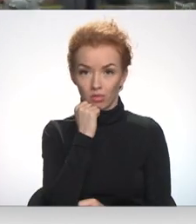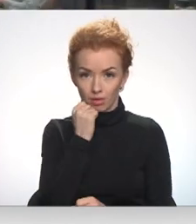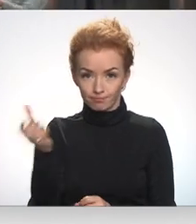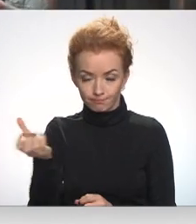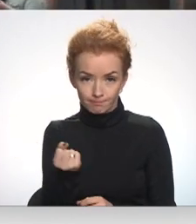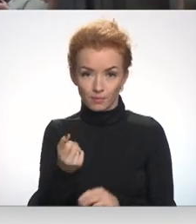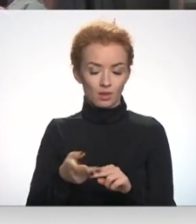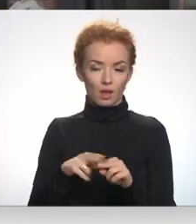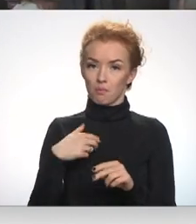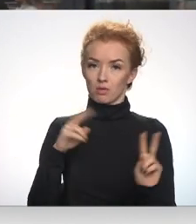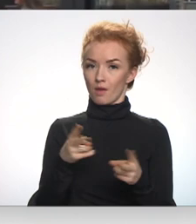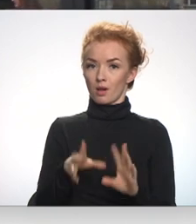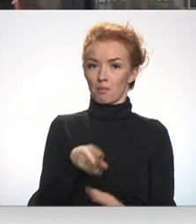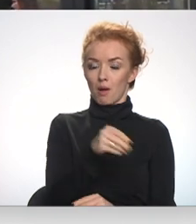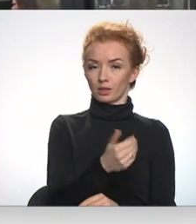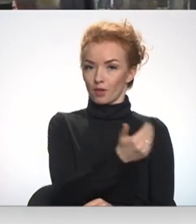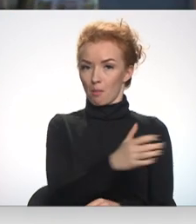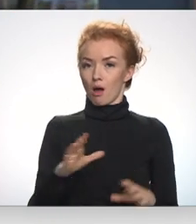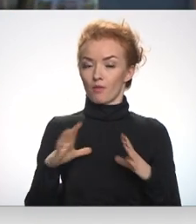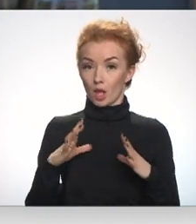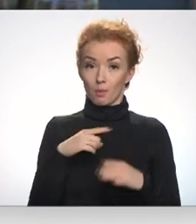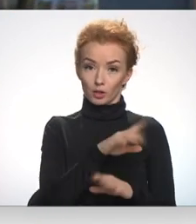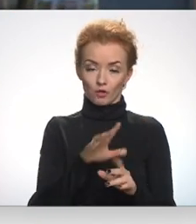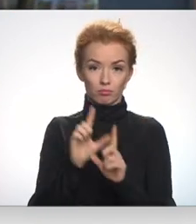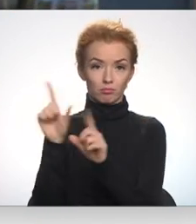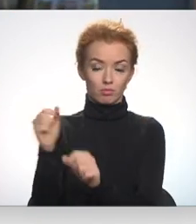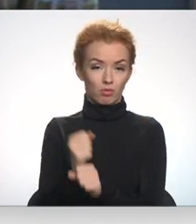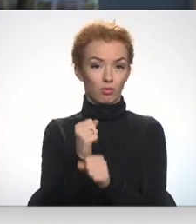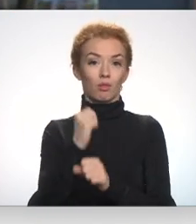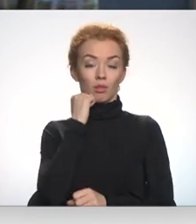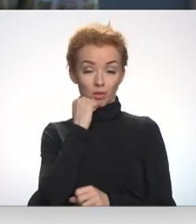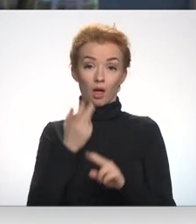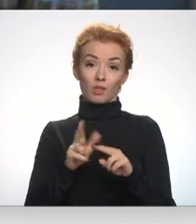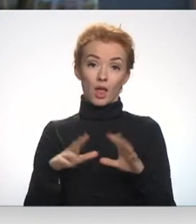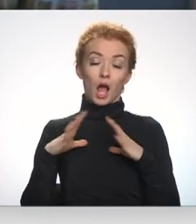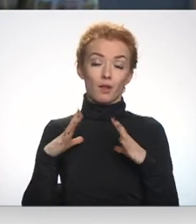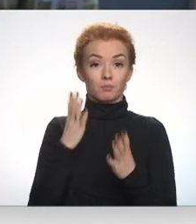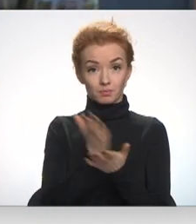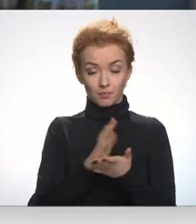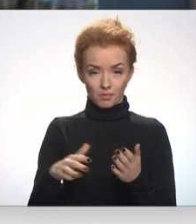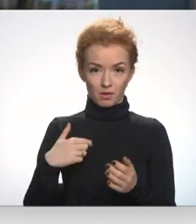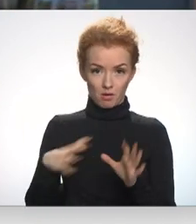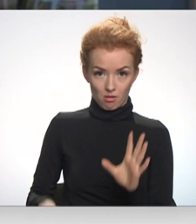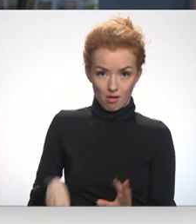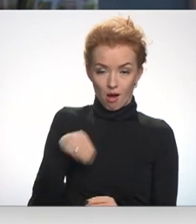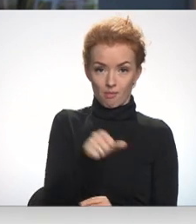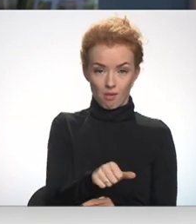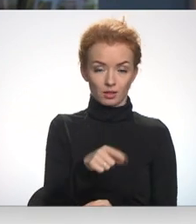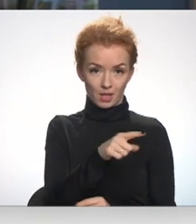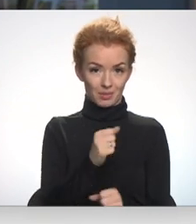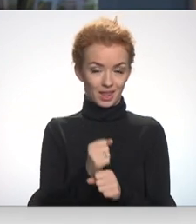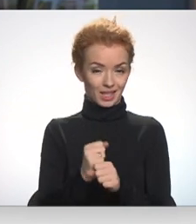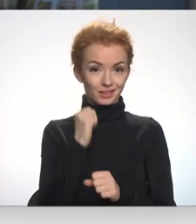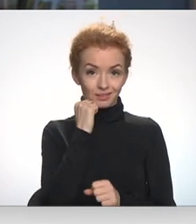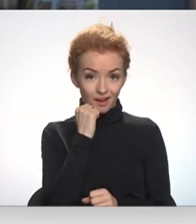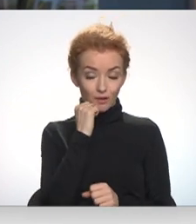tad man nebūtu jāmaksāt cilvēkam atvaļinājumus. Viņš varētu vienkārši dīkstāvē, un atvaļinājums jau kaut beigsies, un tad man viņam būs no savas kabatas jāmaksāt dīkstāvi.